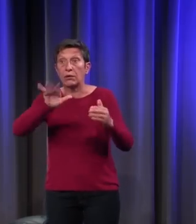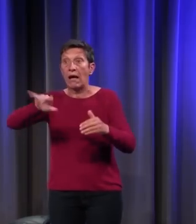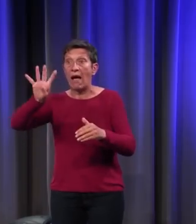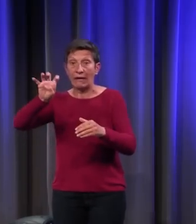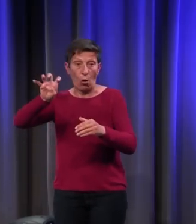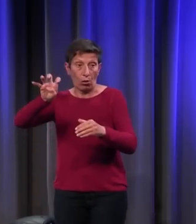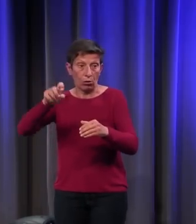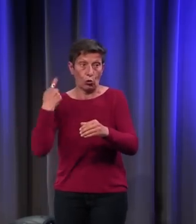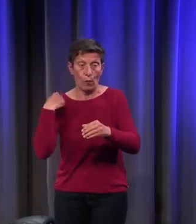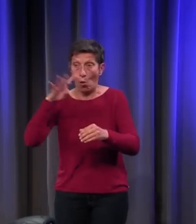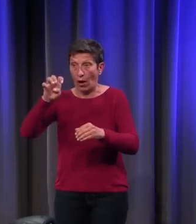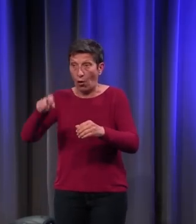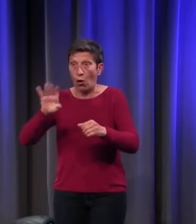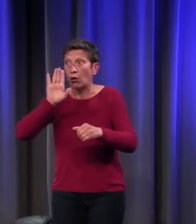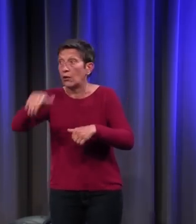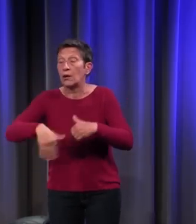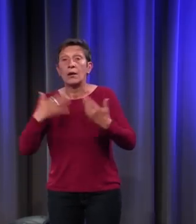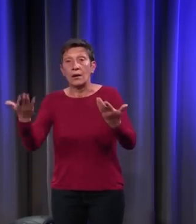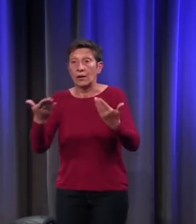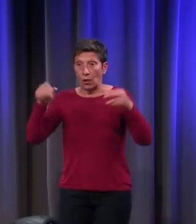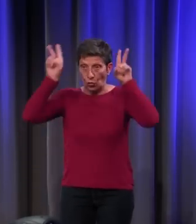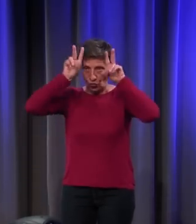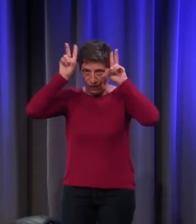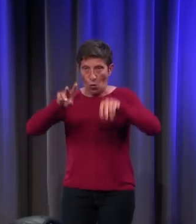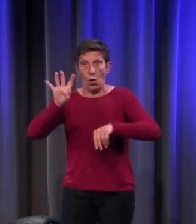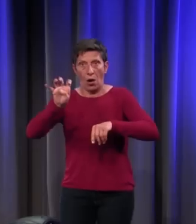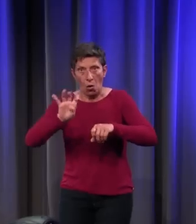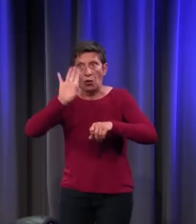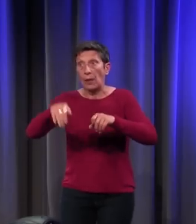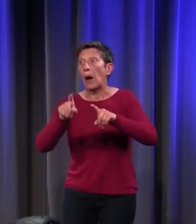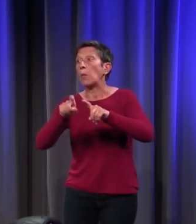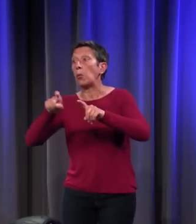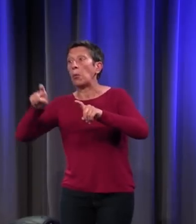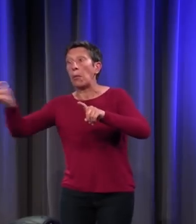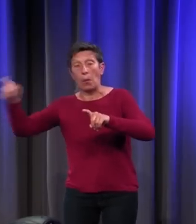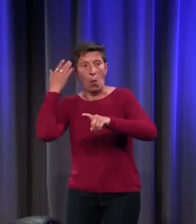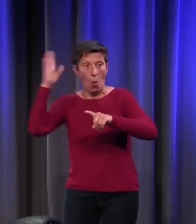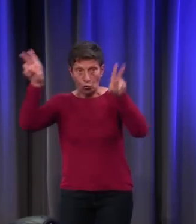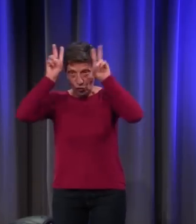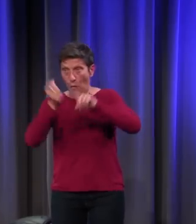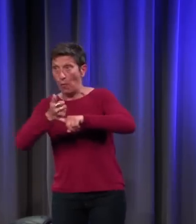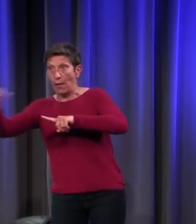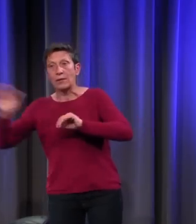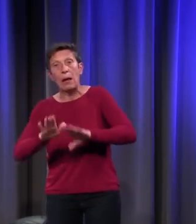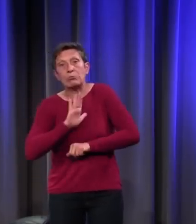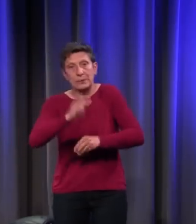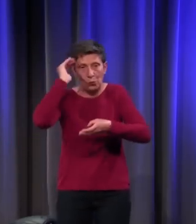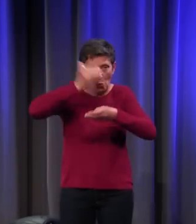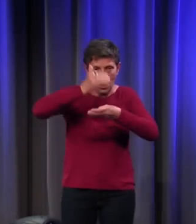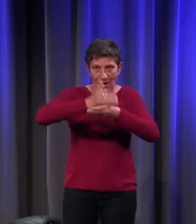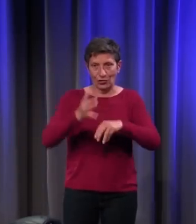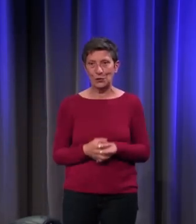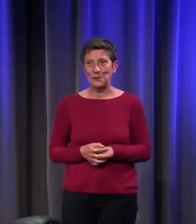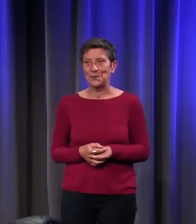40e, ça se termine par « et bien d'autres chevaux encore ». Ça, c'est typiquement médiéval. Voilà